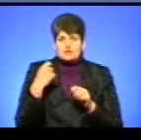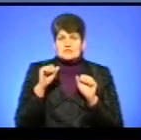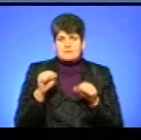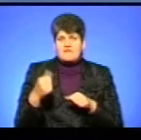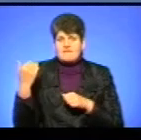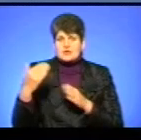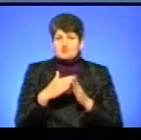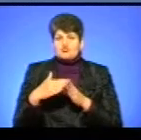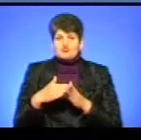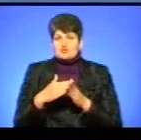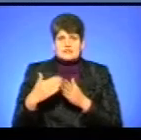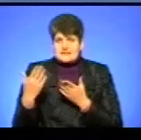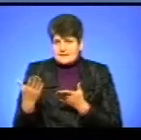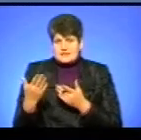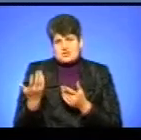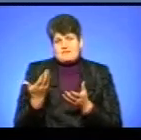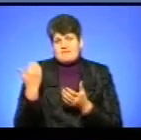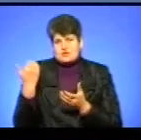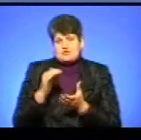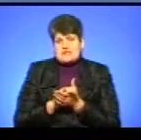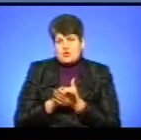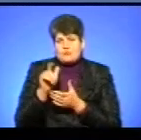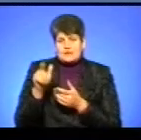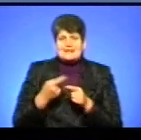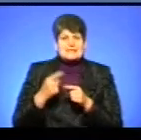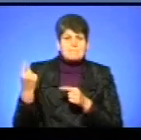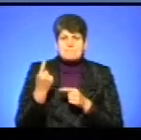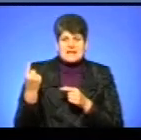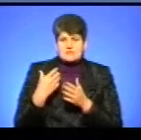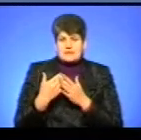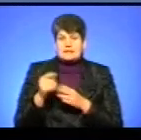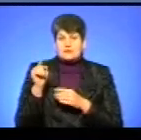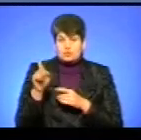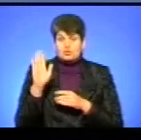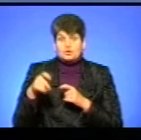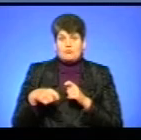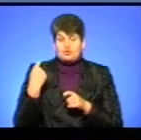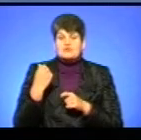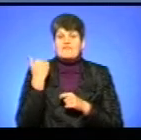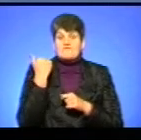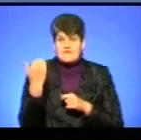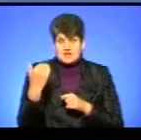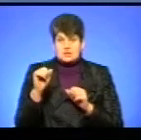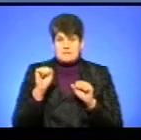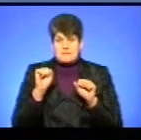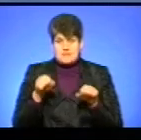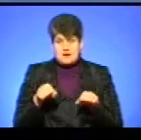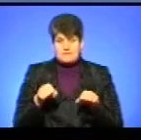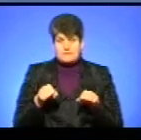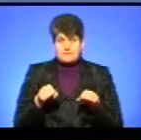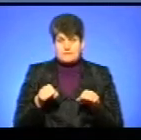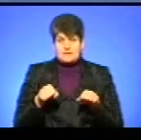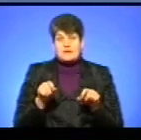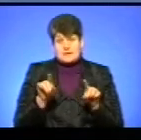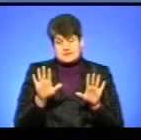вашого сусіда, чи вашої якоїсь знайомої людини, це перший сигнал до того, що і буде порушено ваше конституційне право чи інше право, як і,